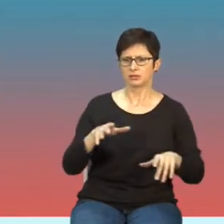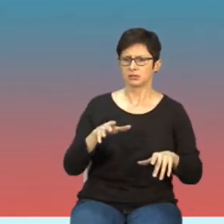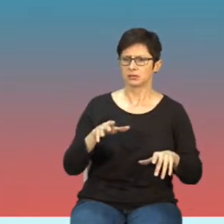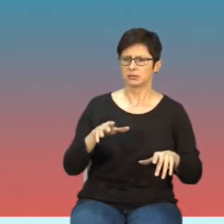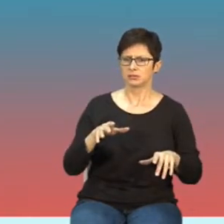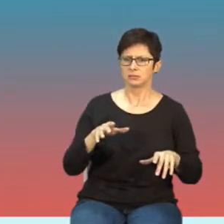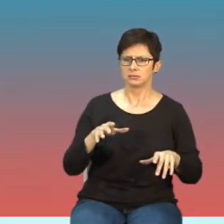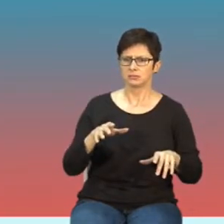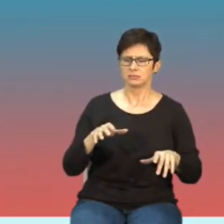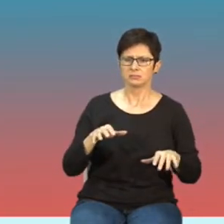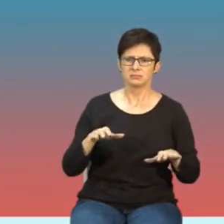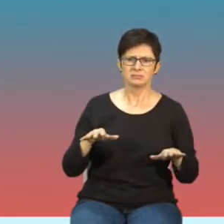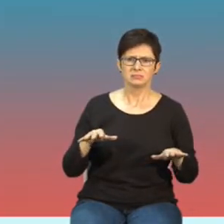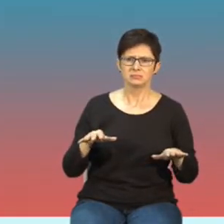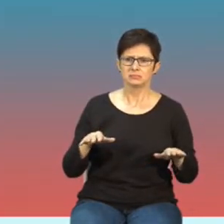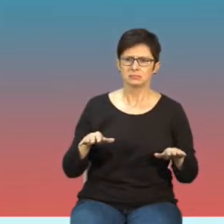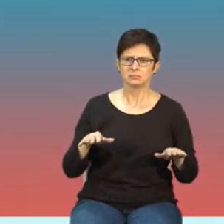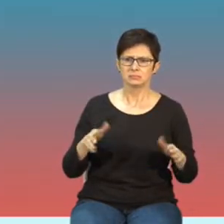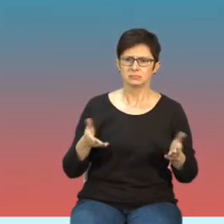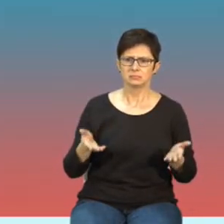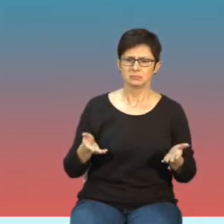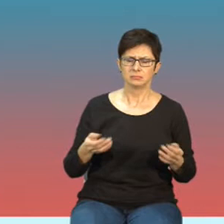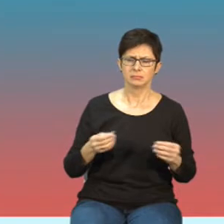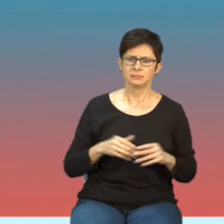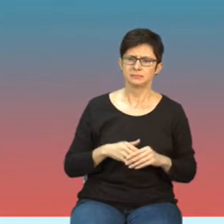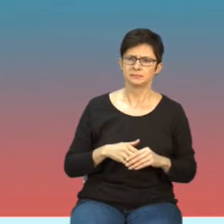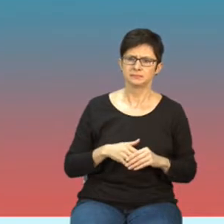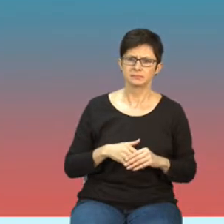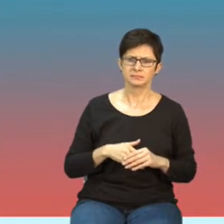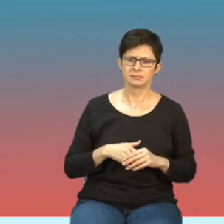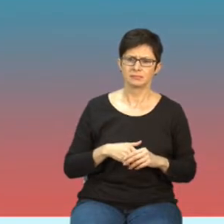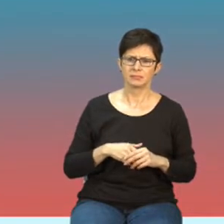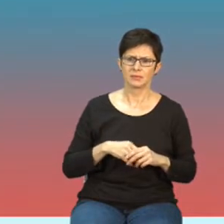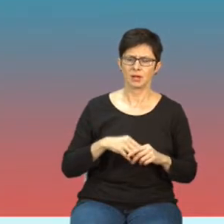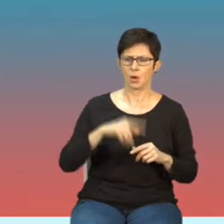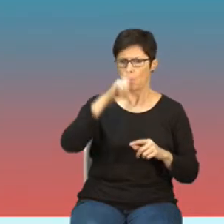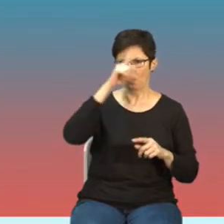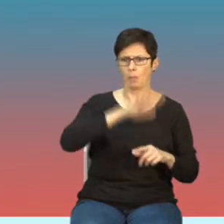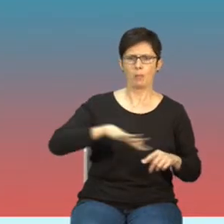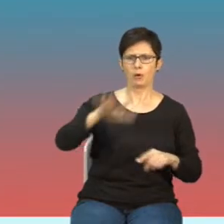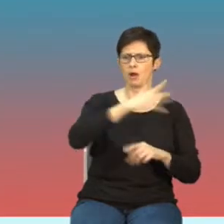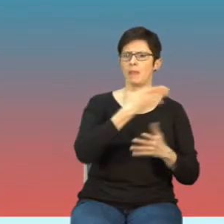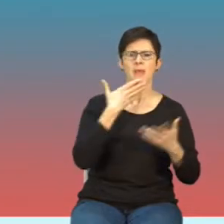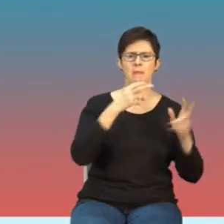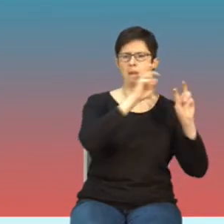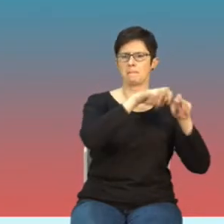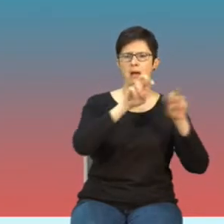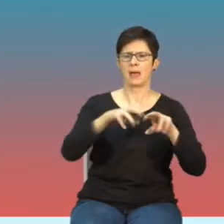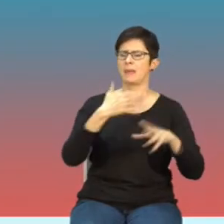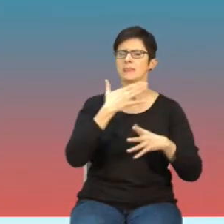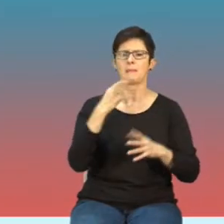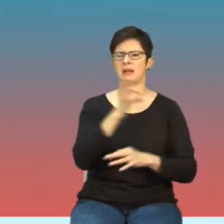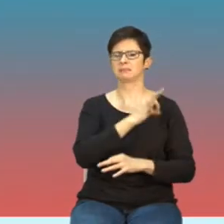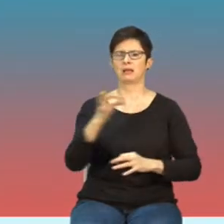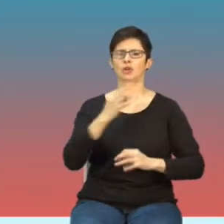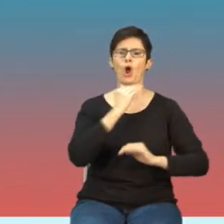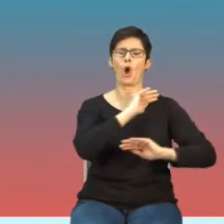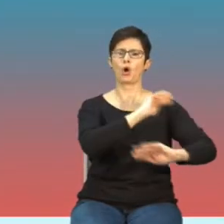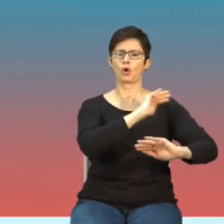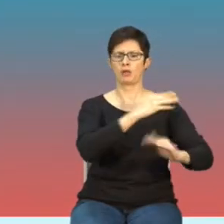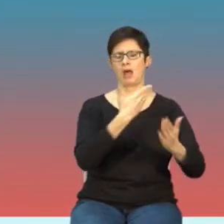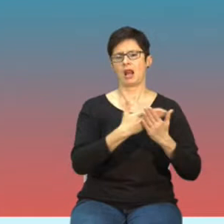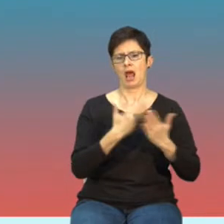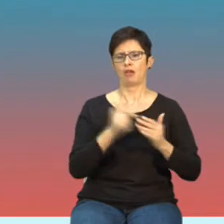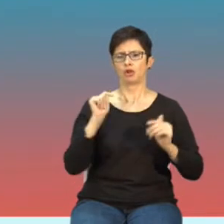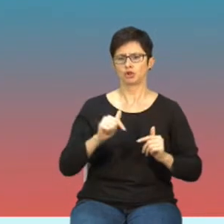nie jest badana, nie ma specjalnej ochrony, związku z tym trzeba dać